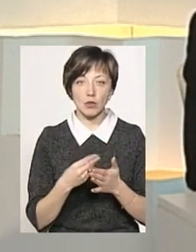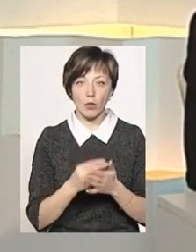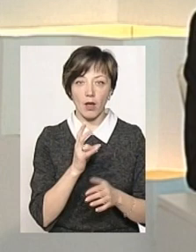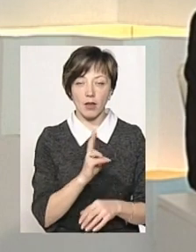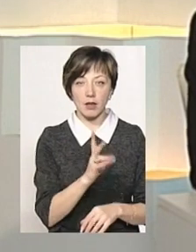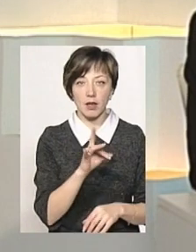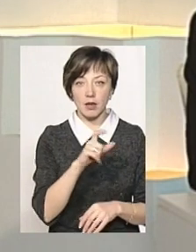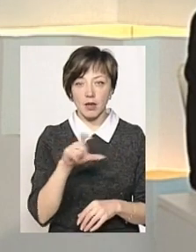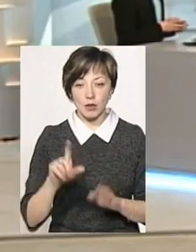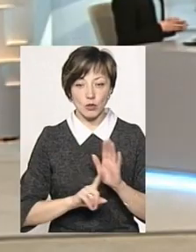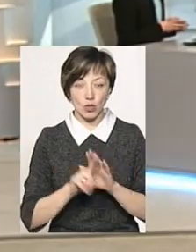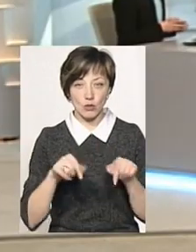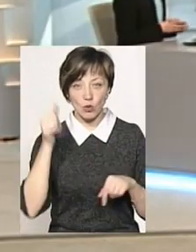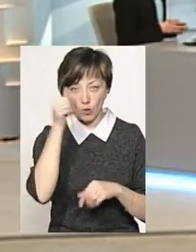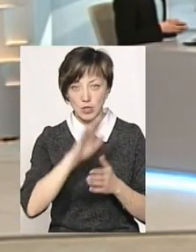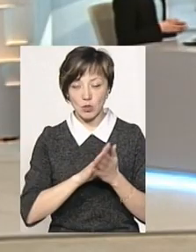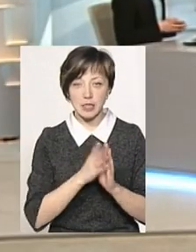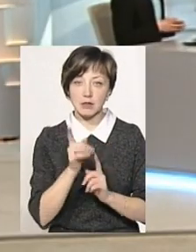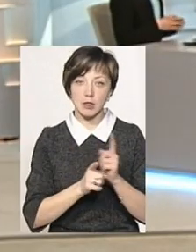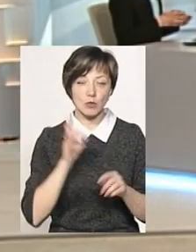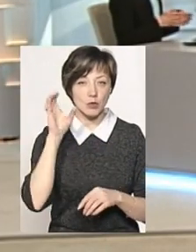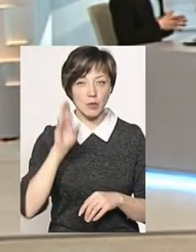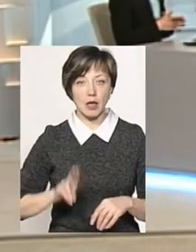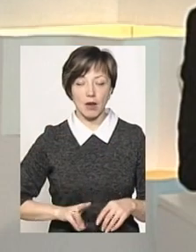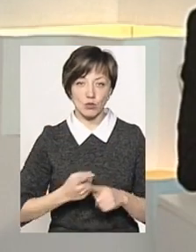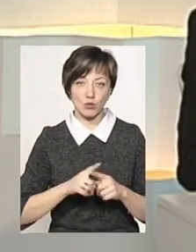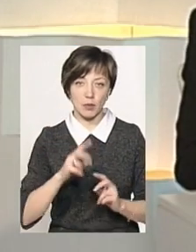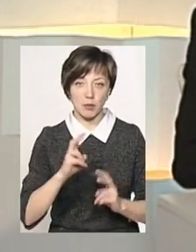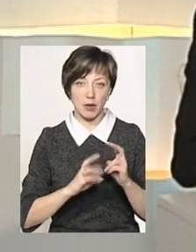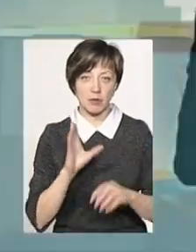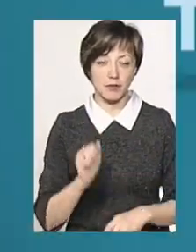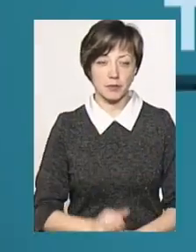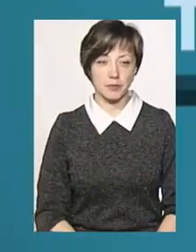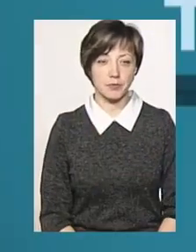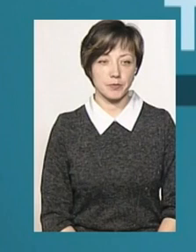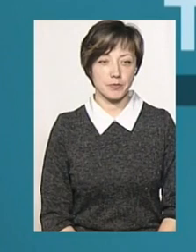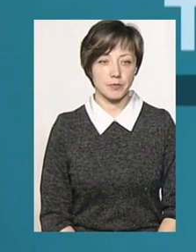А от з початку цього року ситуація змінилася. Давайте послухаємо директора цього підприємства.